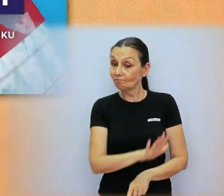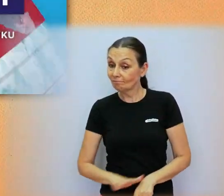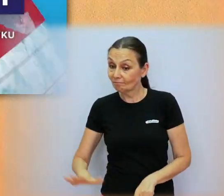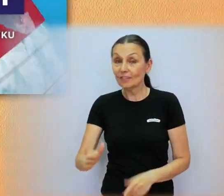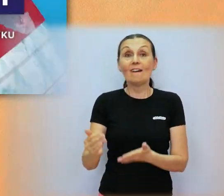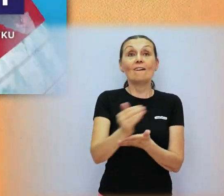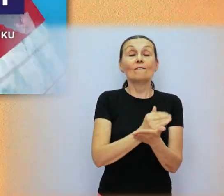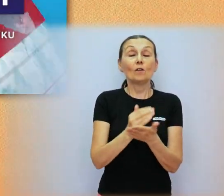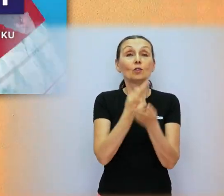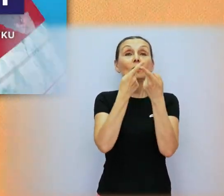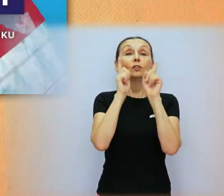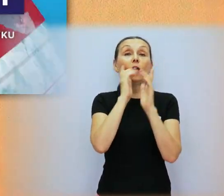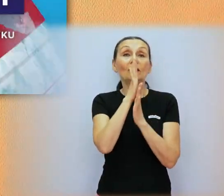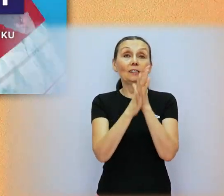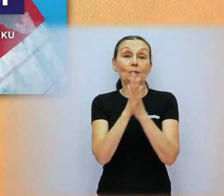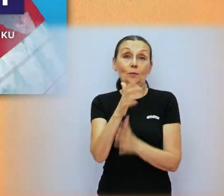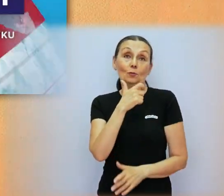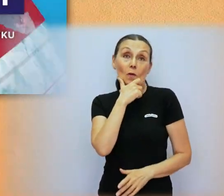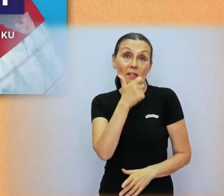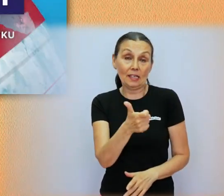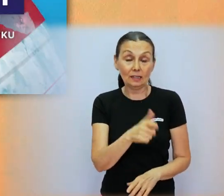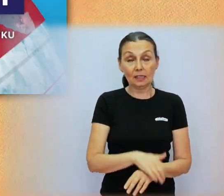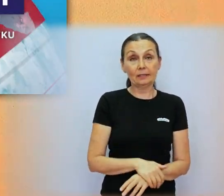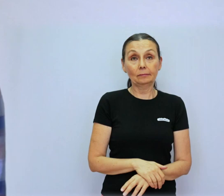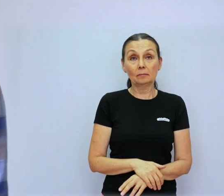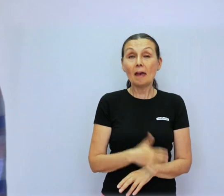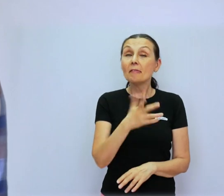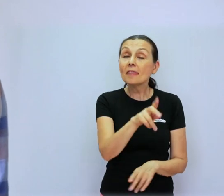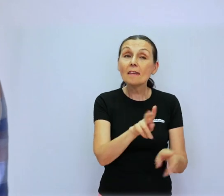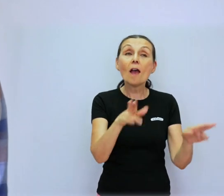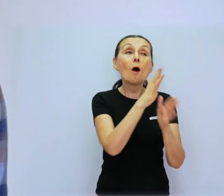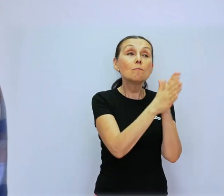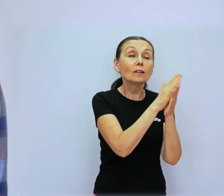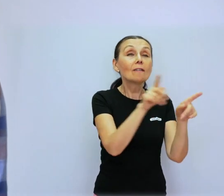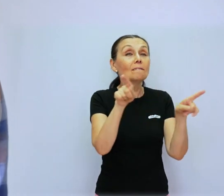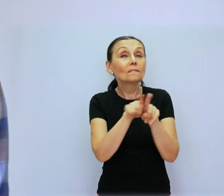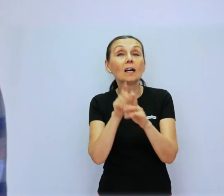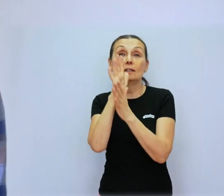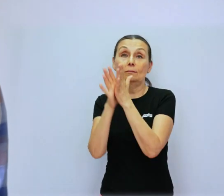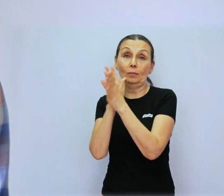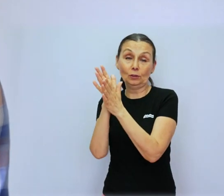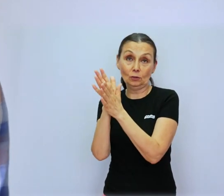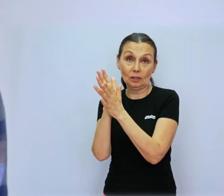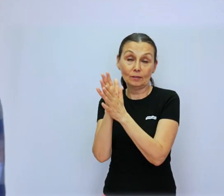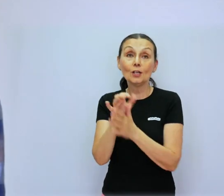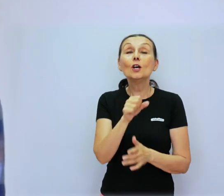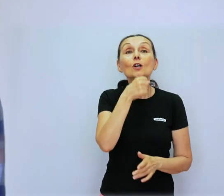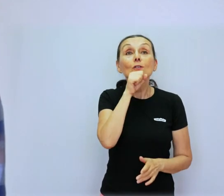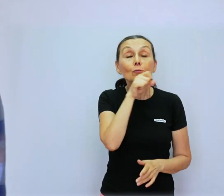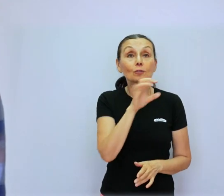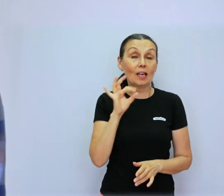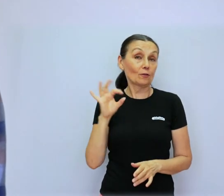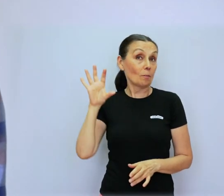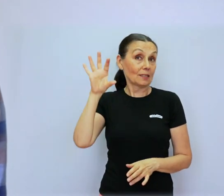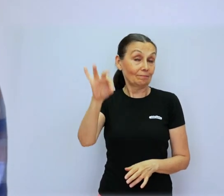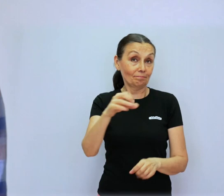nepočujúci používajú slovenský posunkový jazyk. Nie je však posunok, ako posunok. Zuzka z